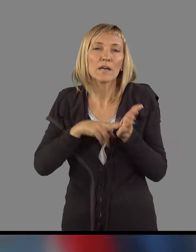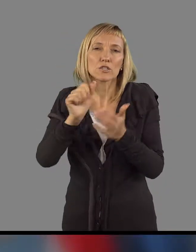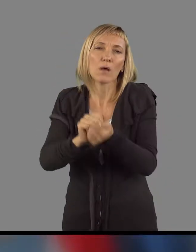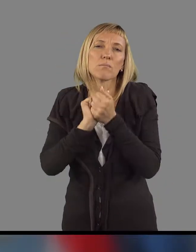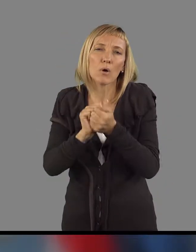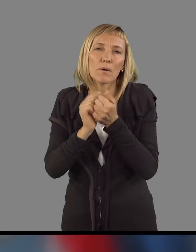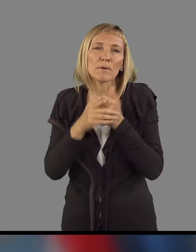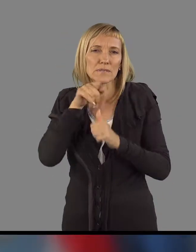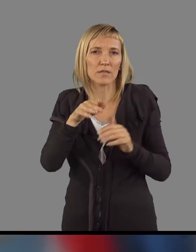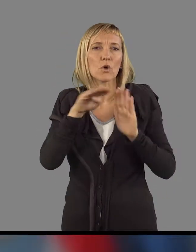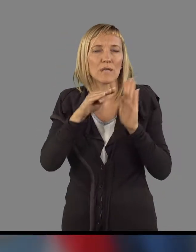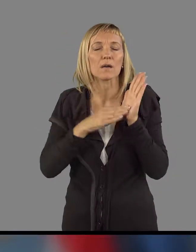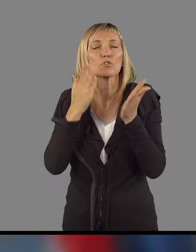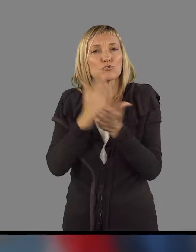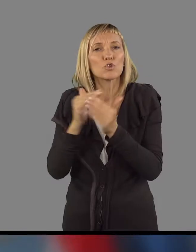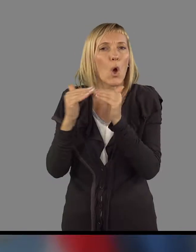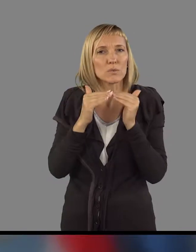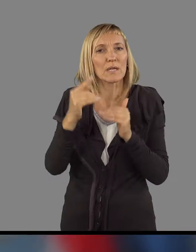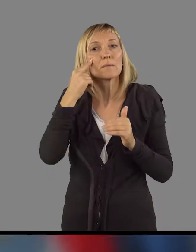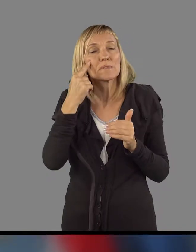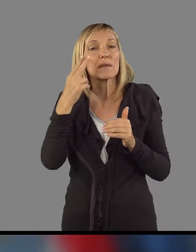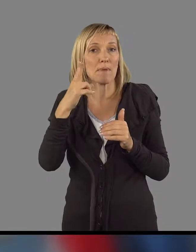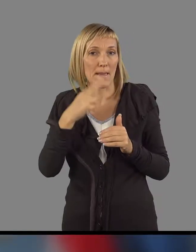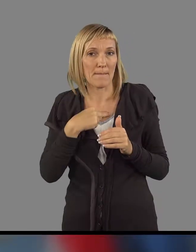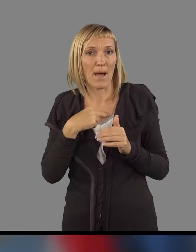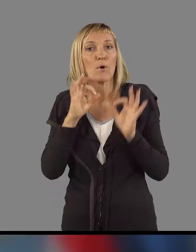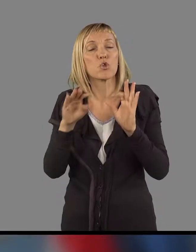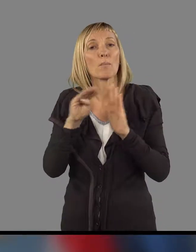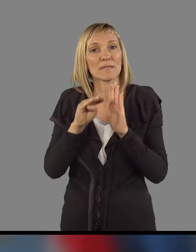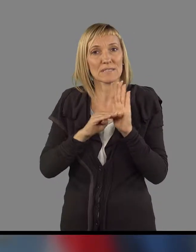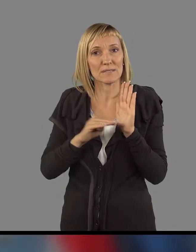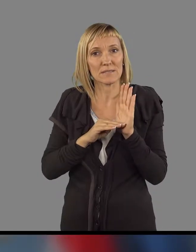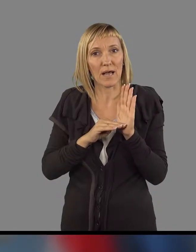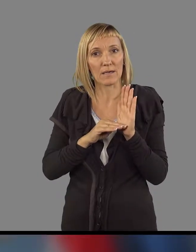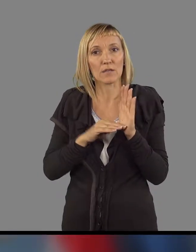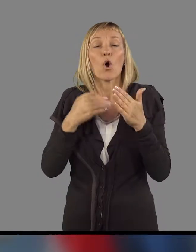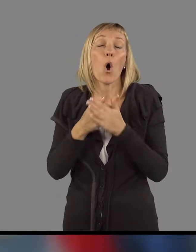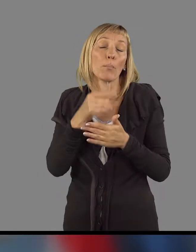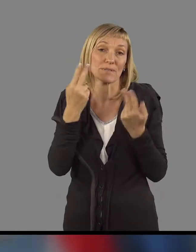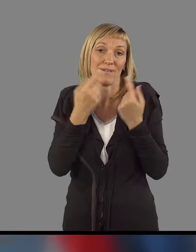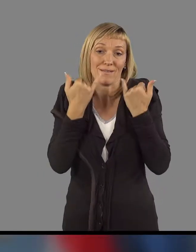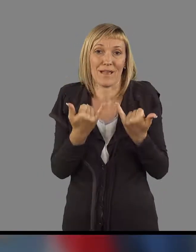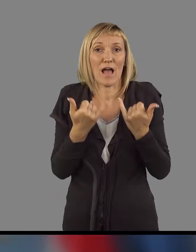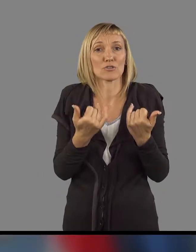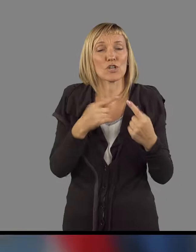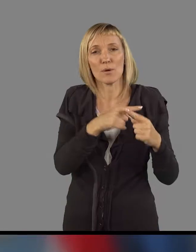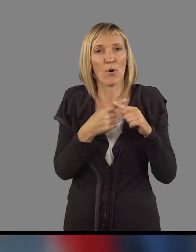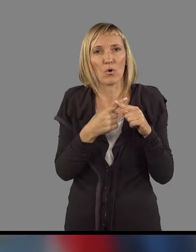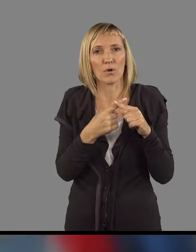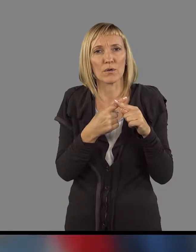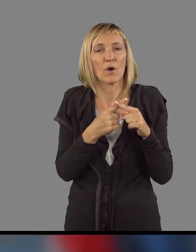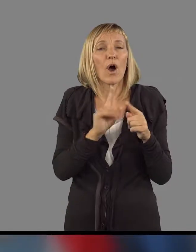boril za ta zakon. Smo vse uskladili in mislim, da imamo dober zakon sveda ob teh pogojih, ki vključujejo